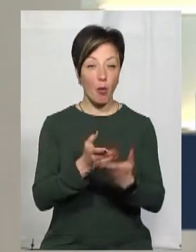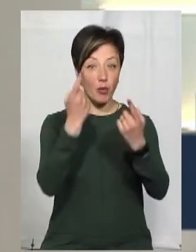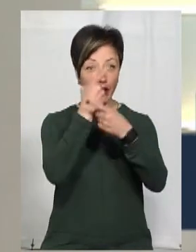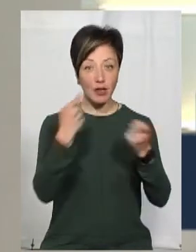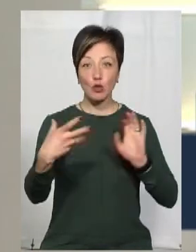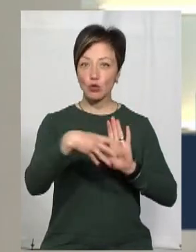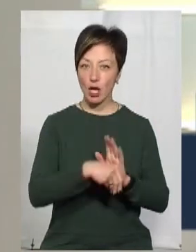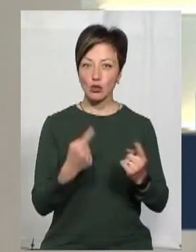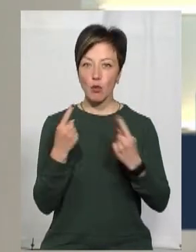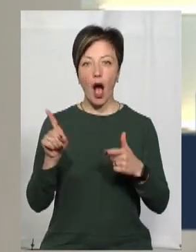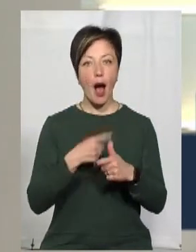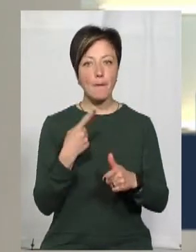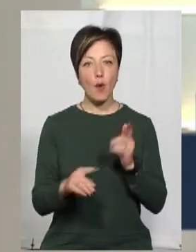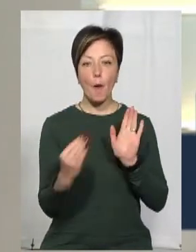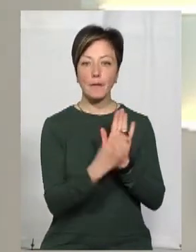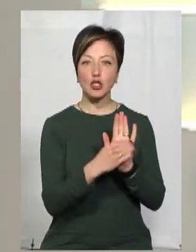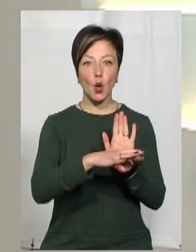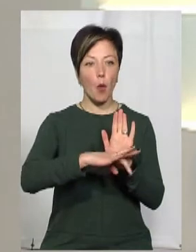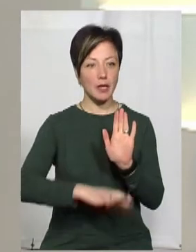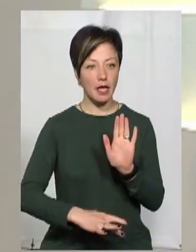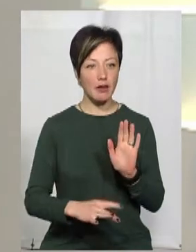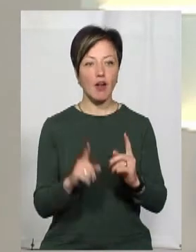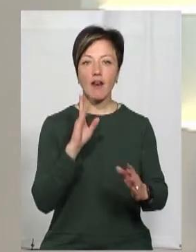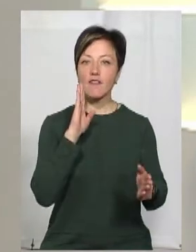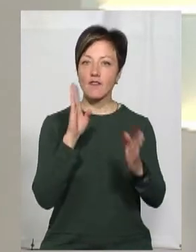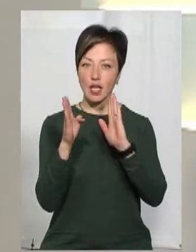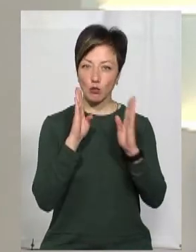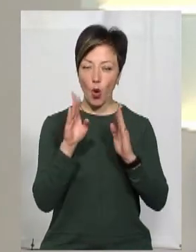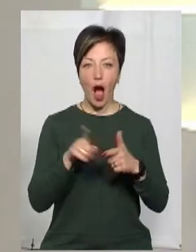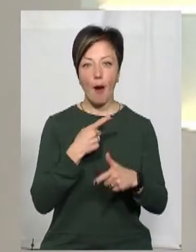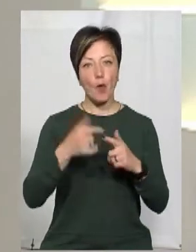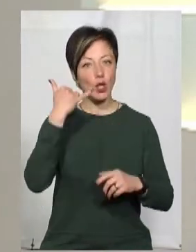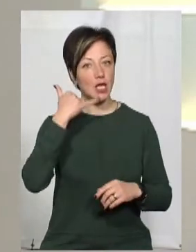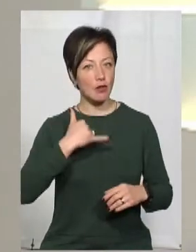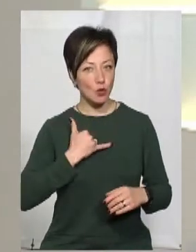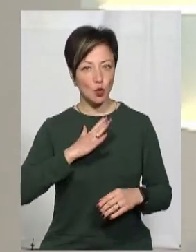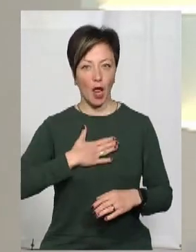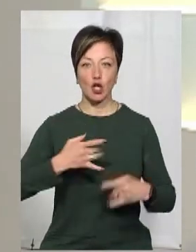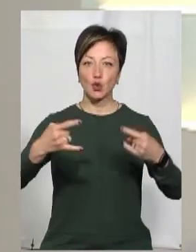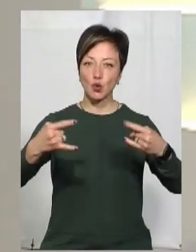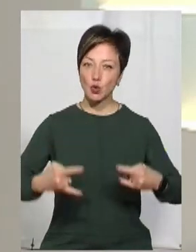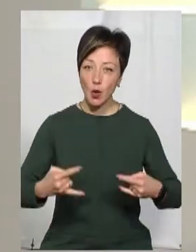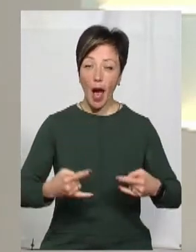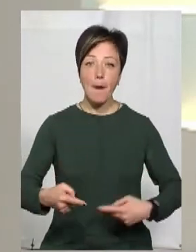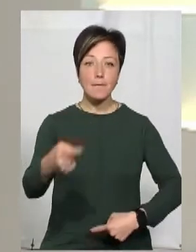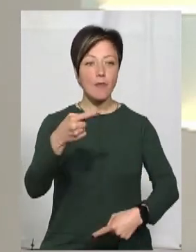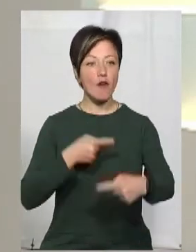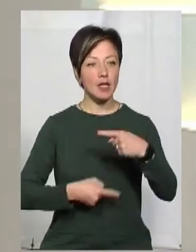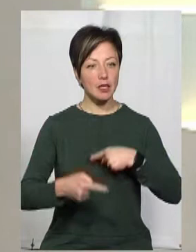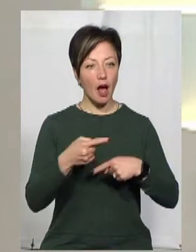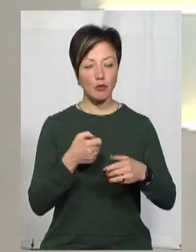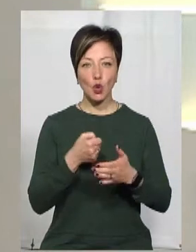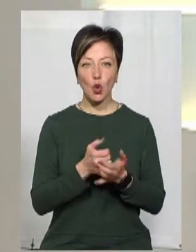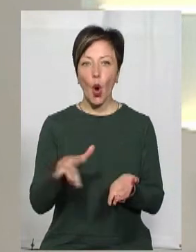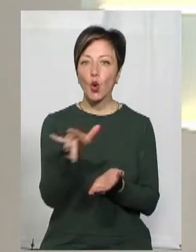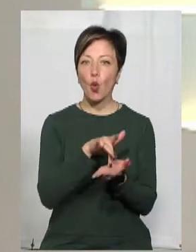Долучайтеся до розмови або пишіть коментарі під прямою трансляцією у мережі Facebook або телефонуйте у нашу студію. А ми повертаємось до